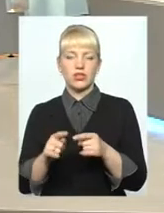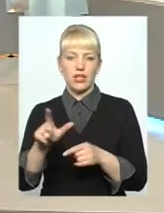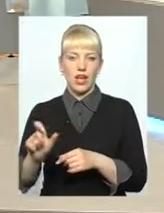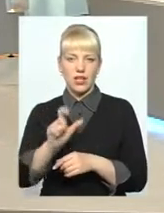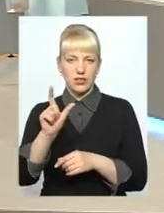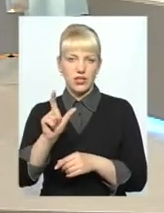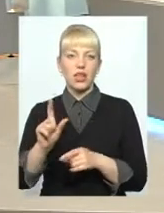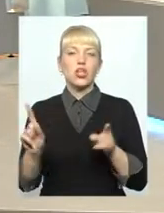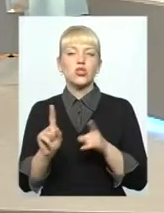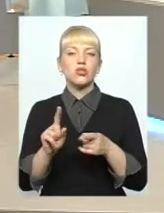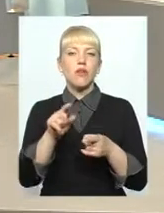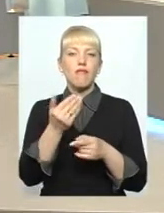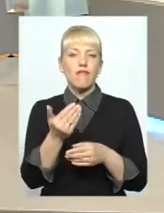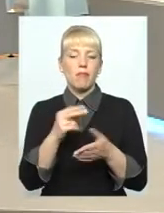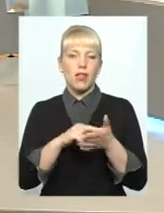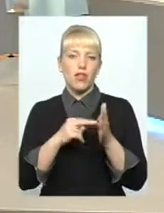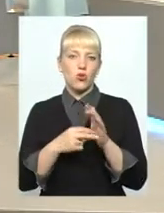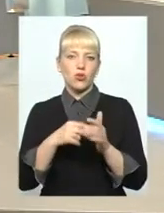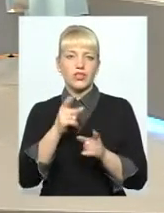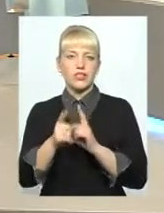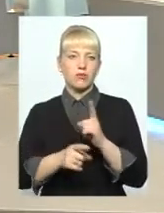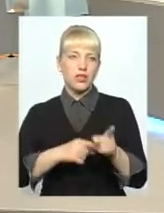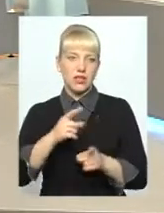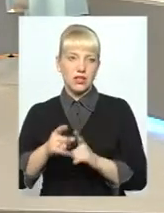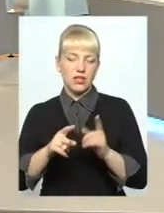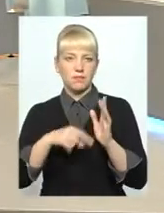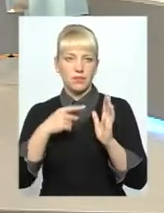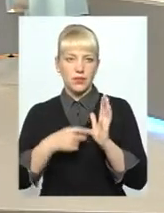Що плануєте змінити, можливо, в якості надання послуги?